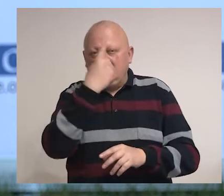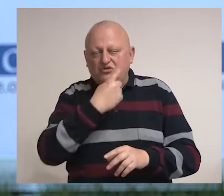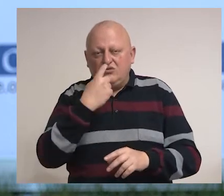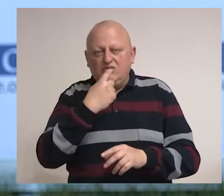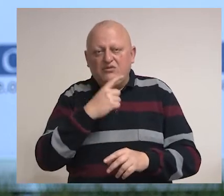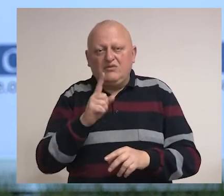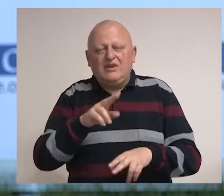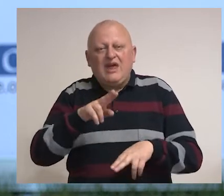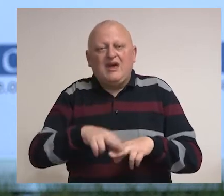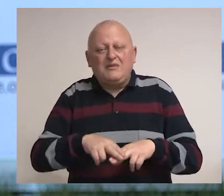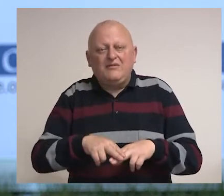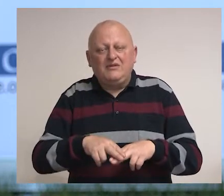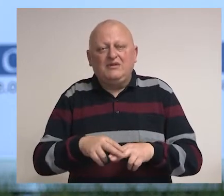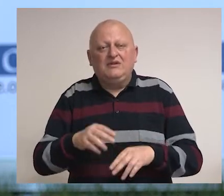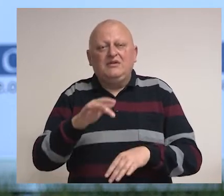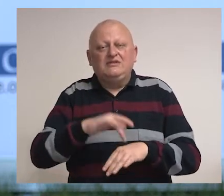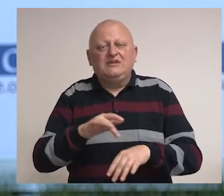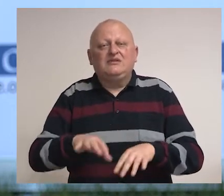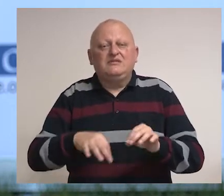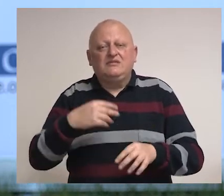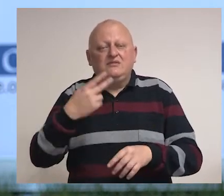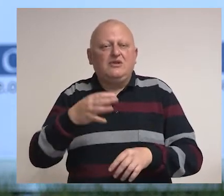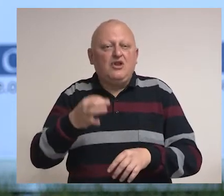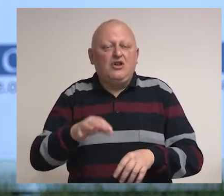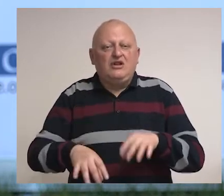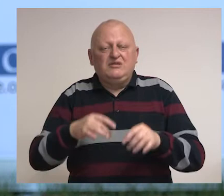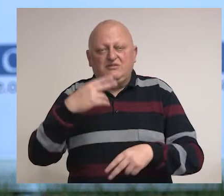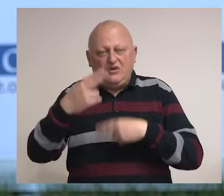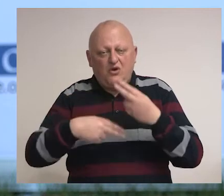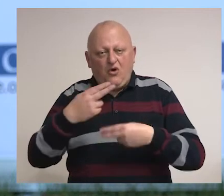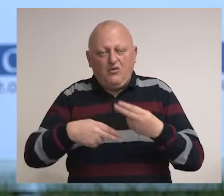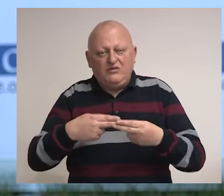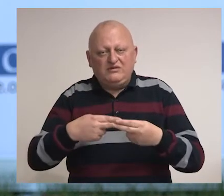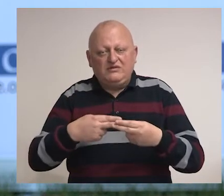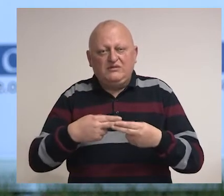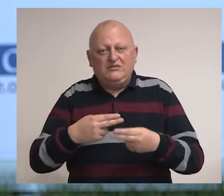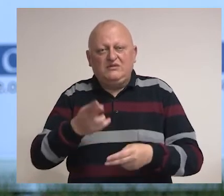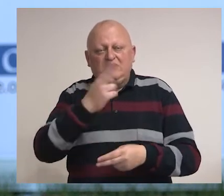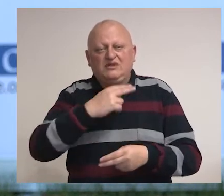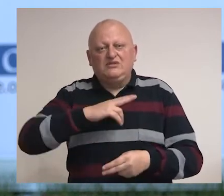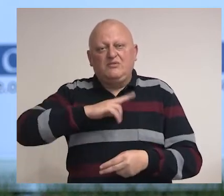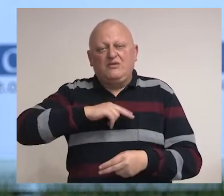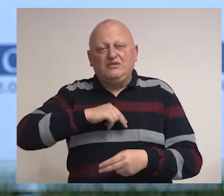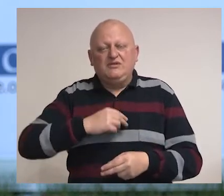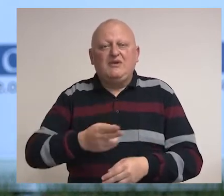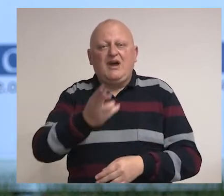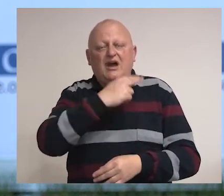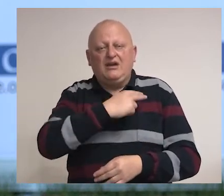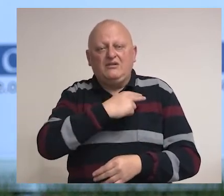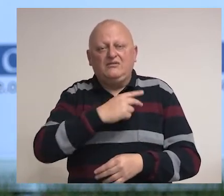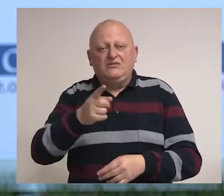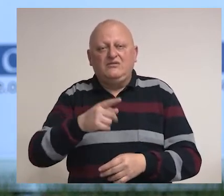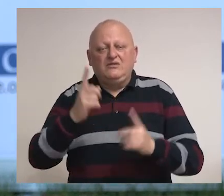o nepravilnosti centralnoj ili lokalnim izbornim komisijama, nadležnim policijskim agencijama